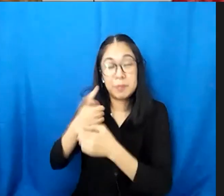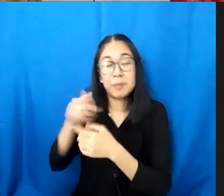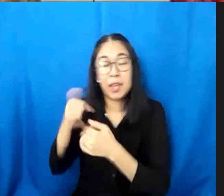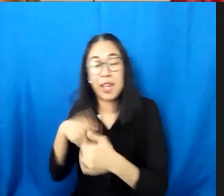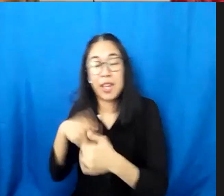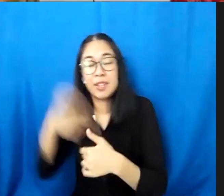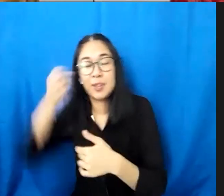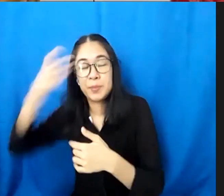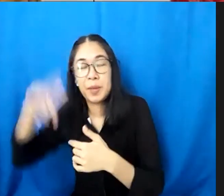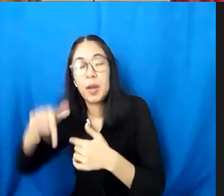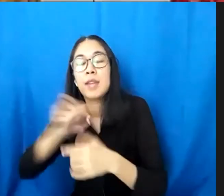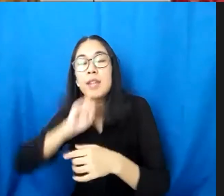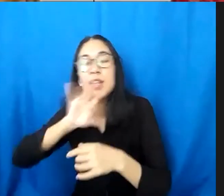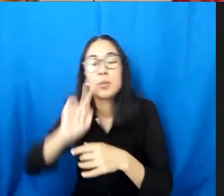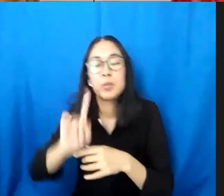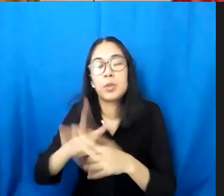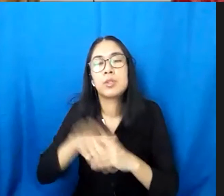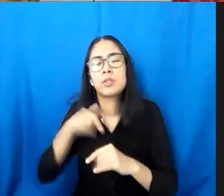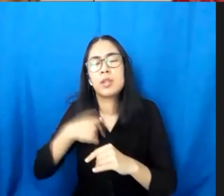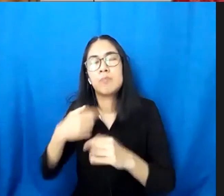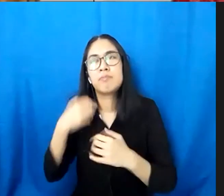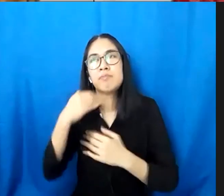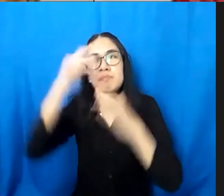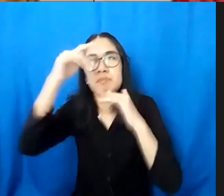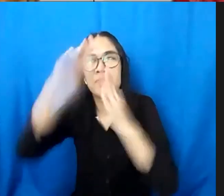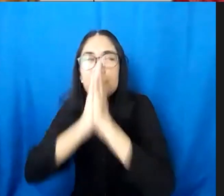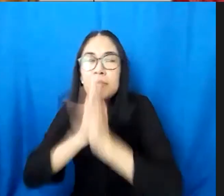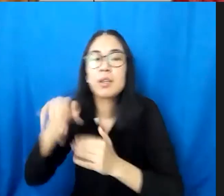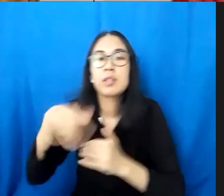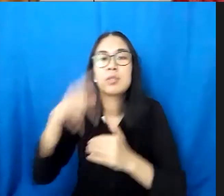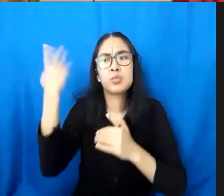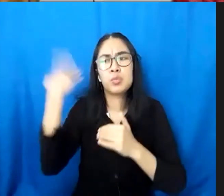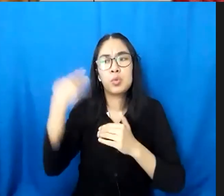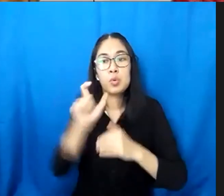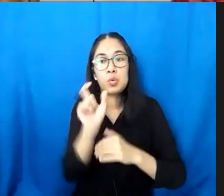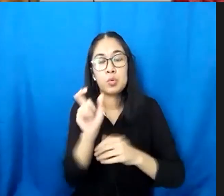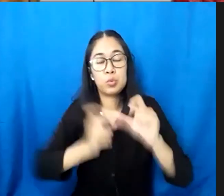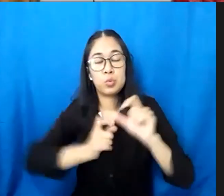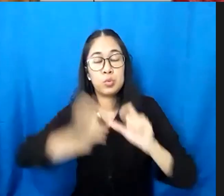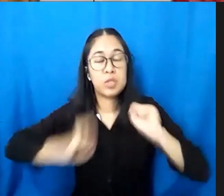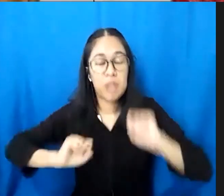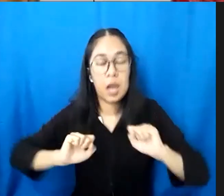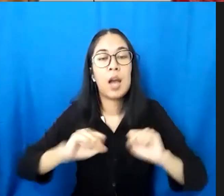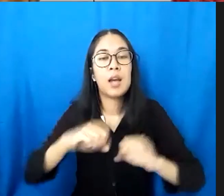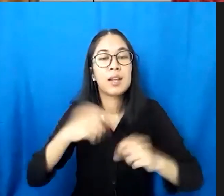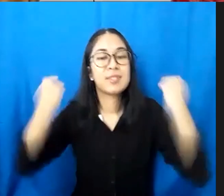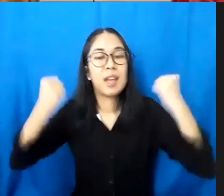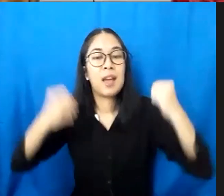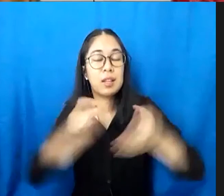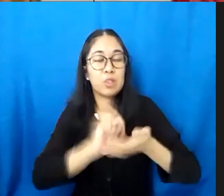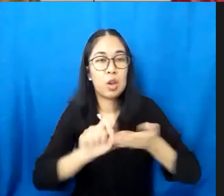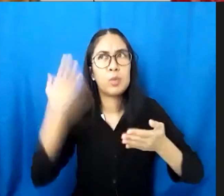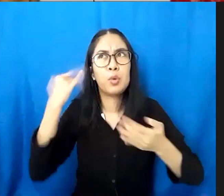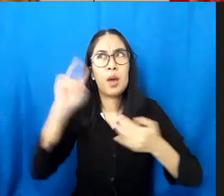kita berharap usaha kesehatan sekolah yang dulu mulai kita lakukan di SD yang sekarang agak melemah saya kira